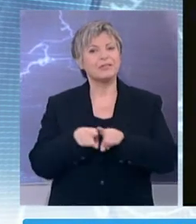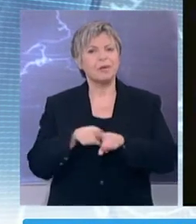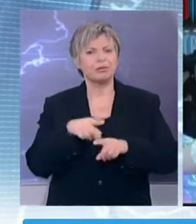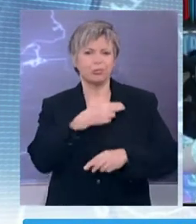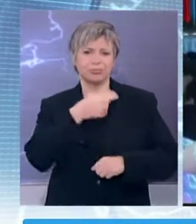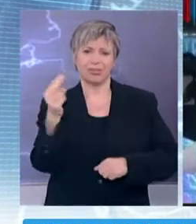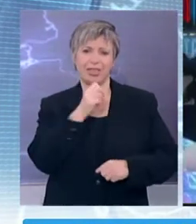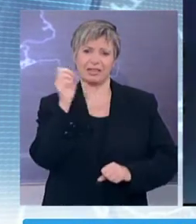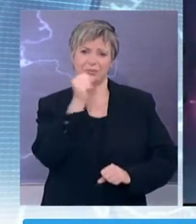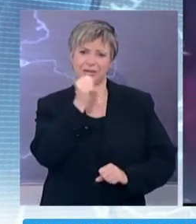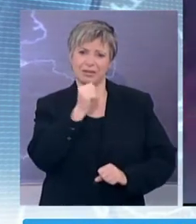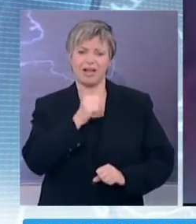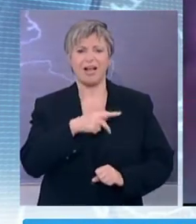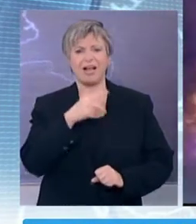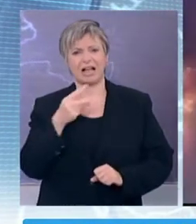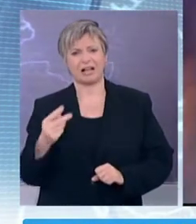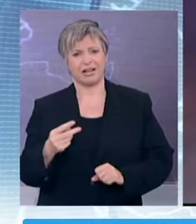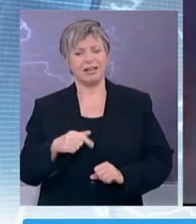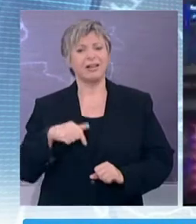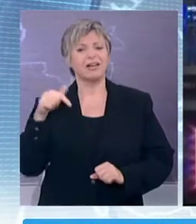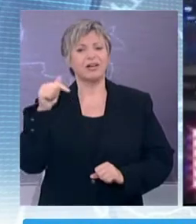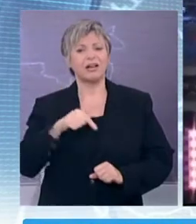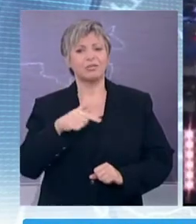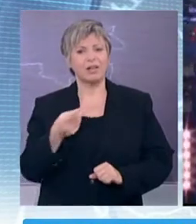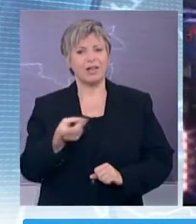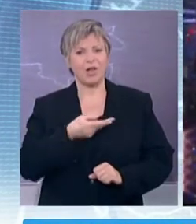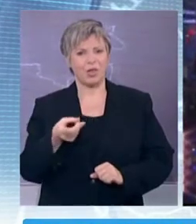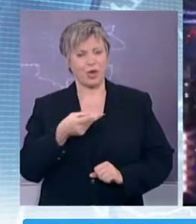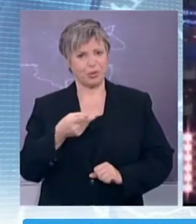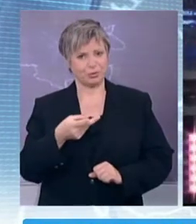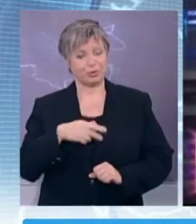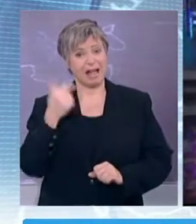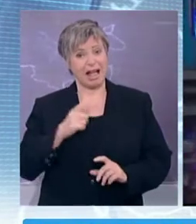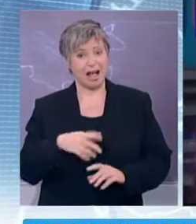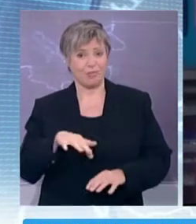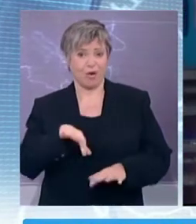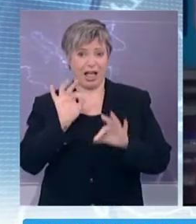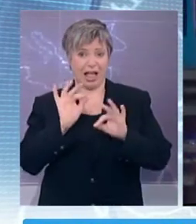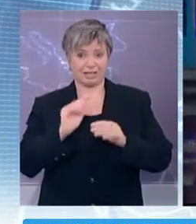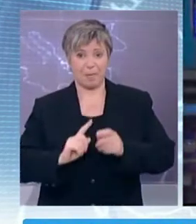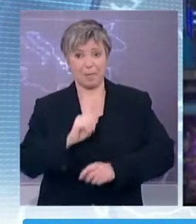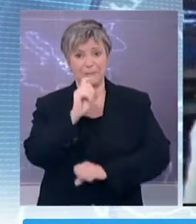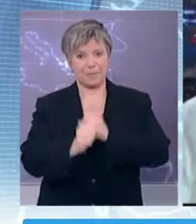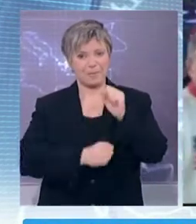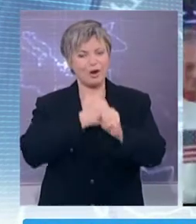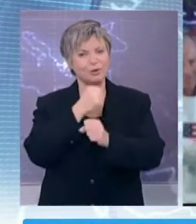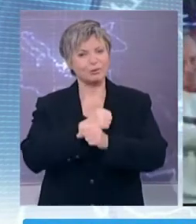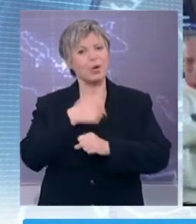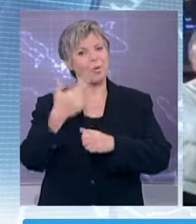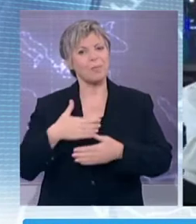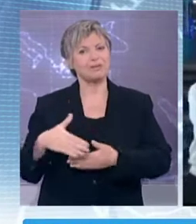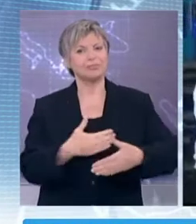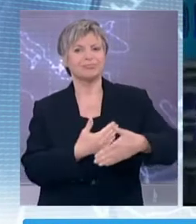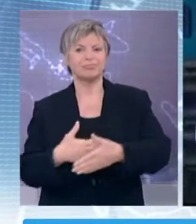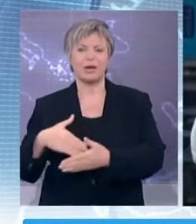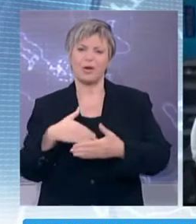αντίστροφης μέτρησης στην Times Square μαζί με τη Lady Gaga. Στη συνέχεια, Μπλουμπερκ και Lady Gaga χόρεψαν υπό τους ήχους του Φρανκ